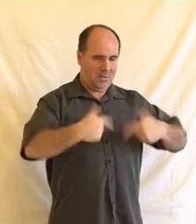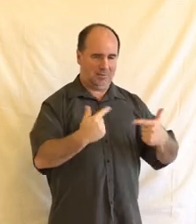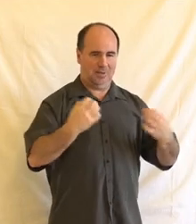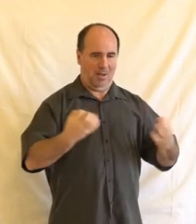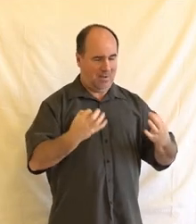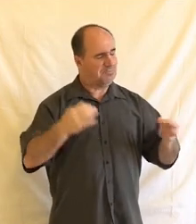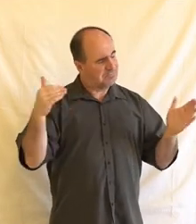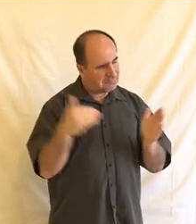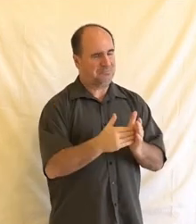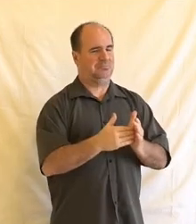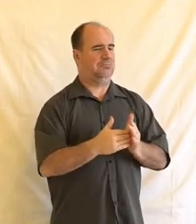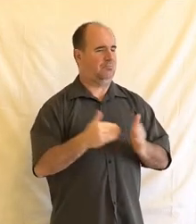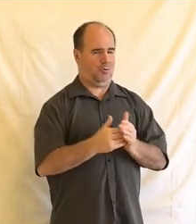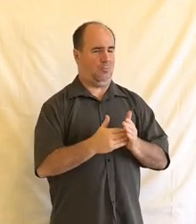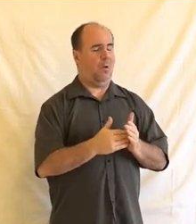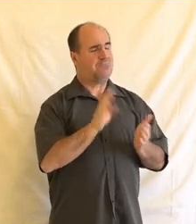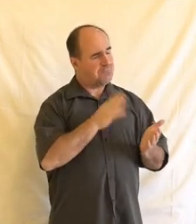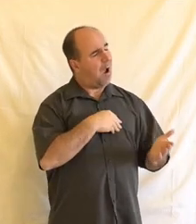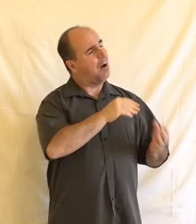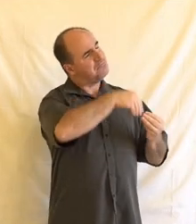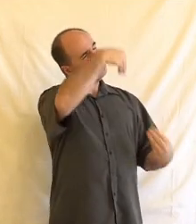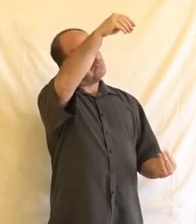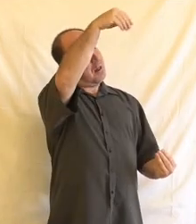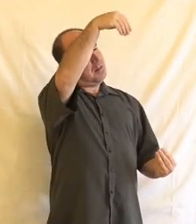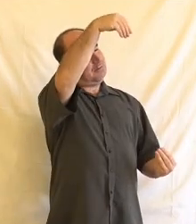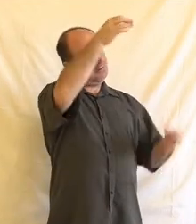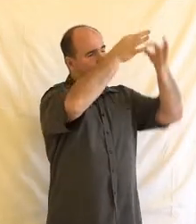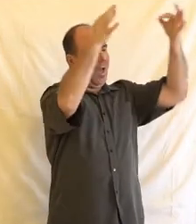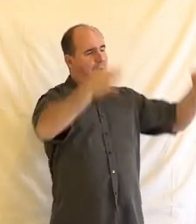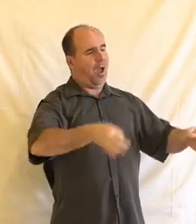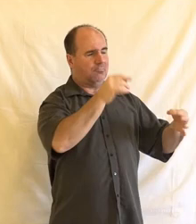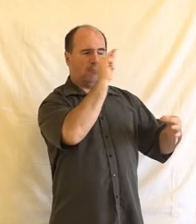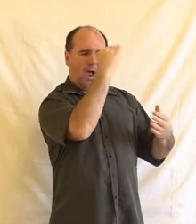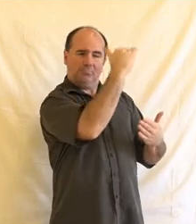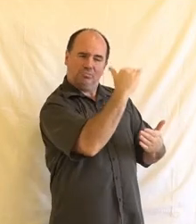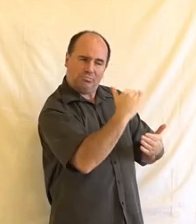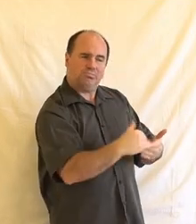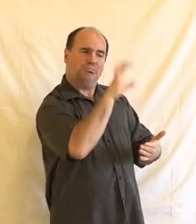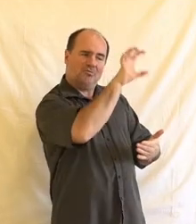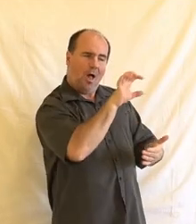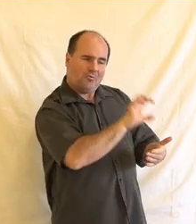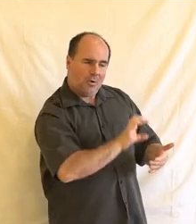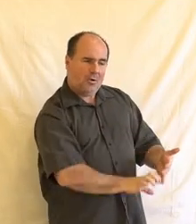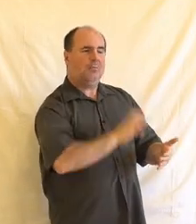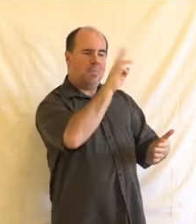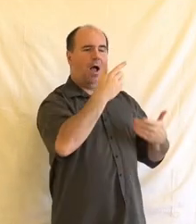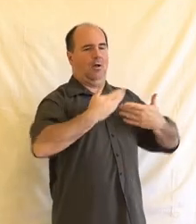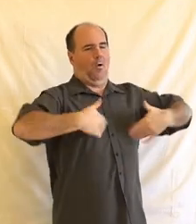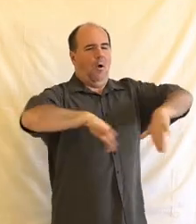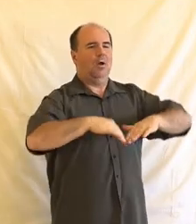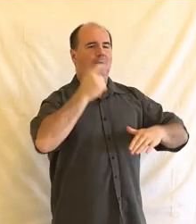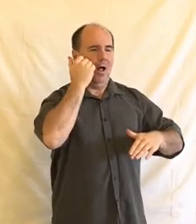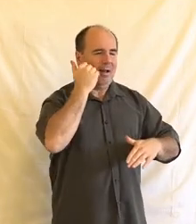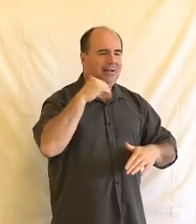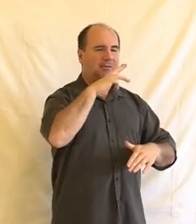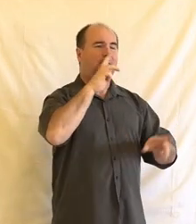někde nějaký dokument, nějaká listina, takže jsme se naučili na to spolehat. Říkáme si, dobře, tak tohle je nějaká chráněná oblast, do které teda